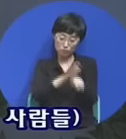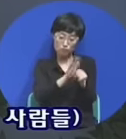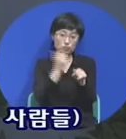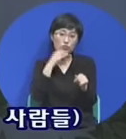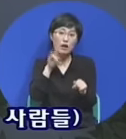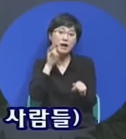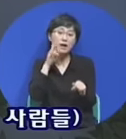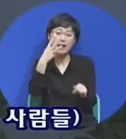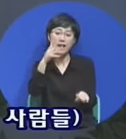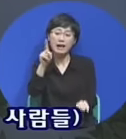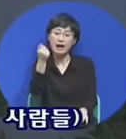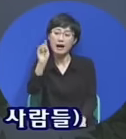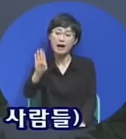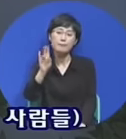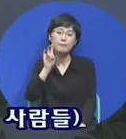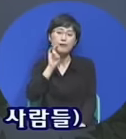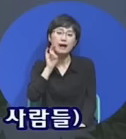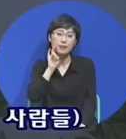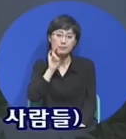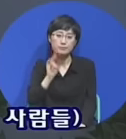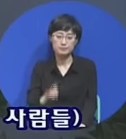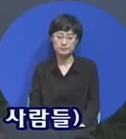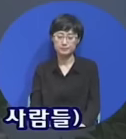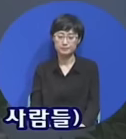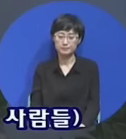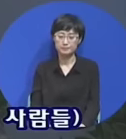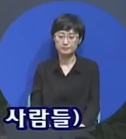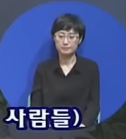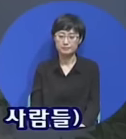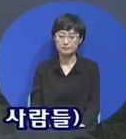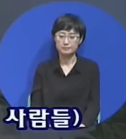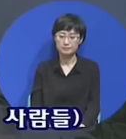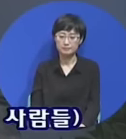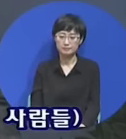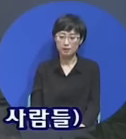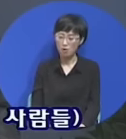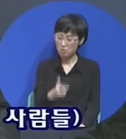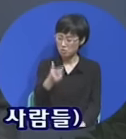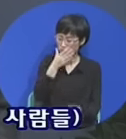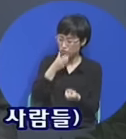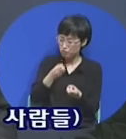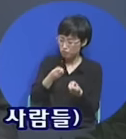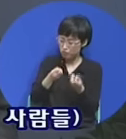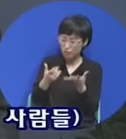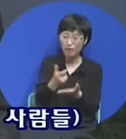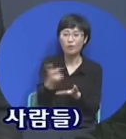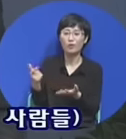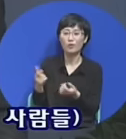이스라엘 뭘 알았나요. 얼마나 큰 복을 받았습니까.